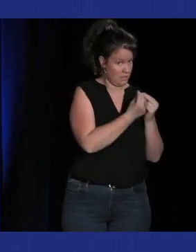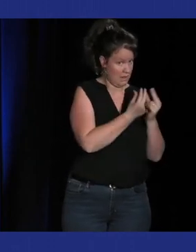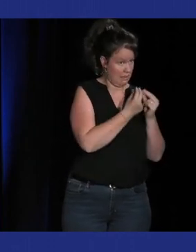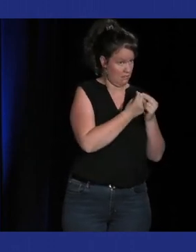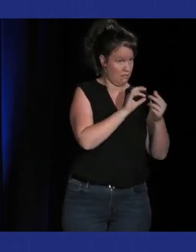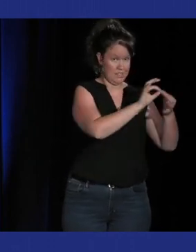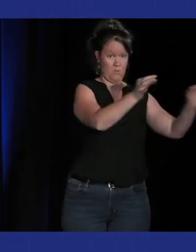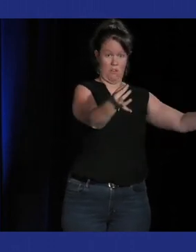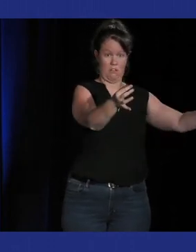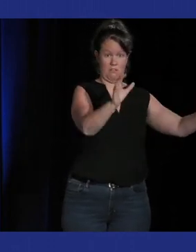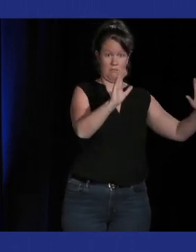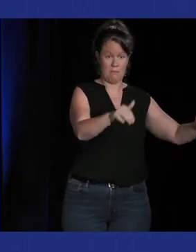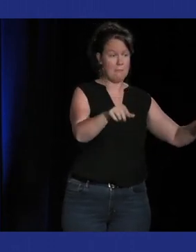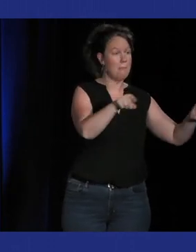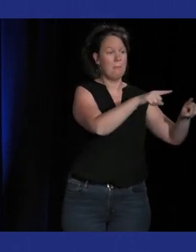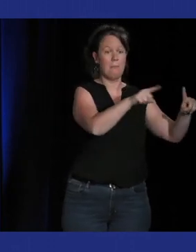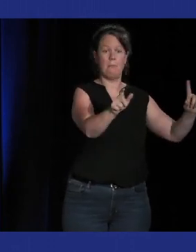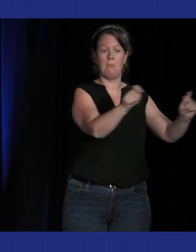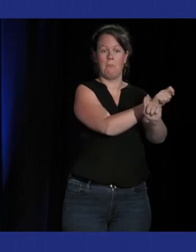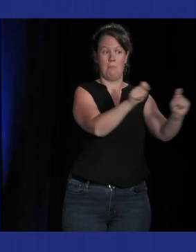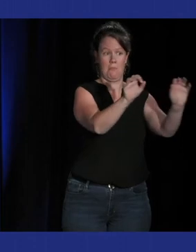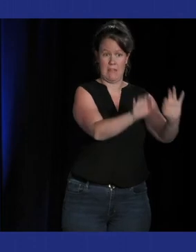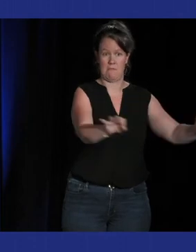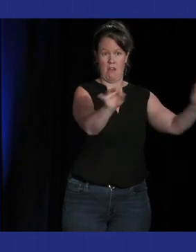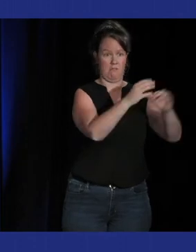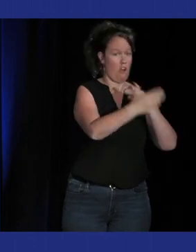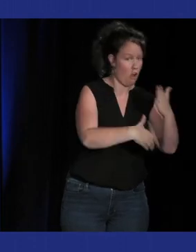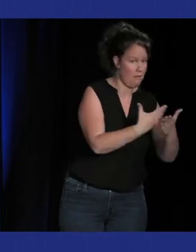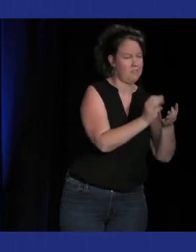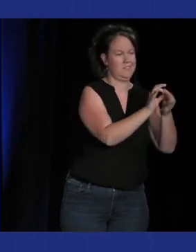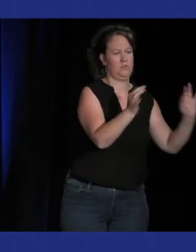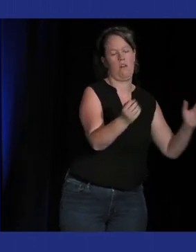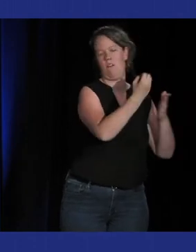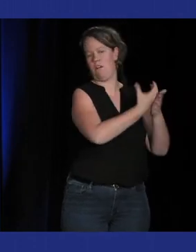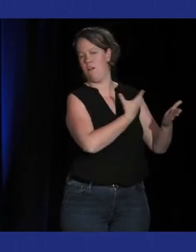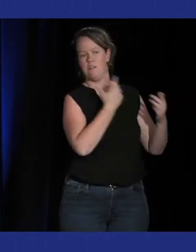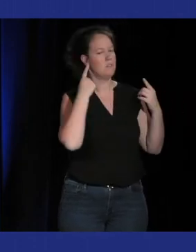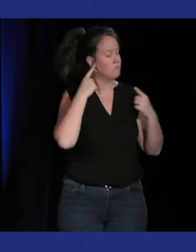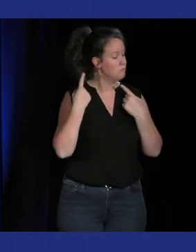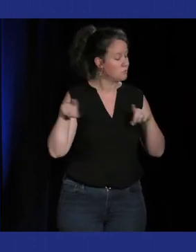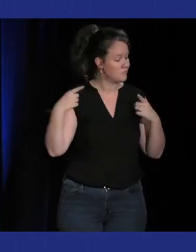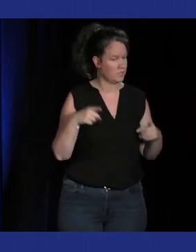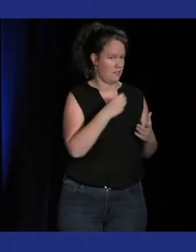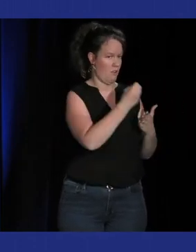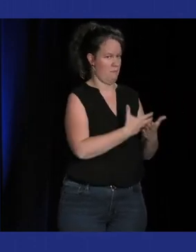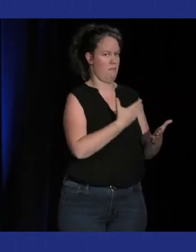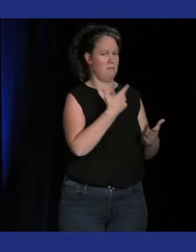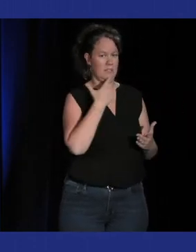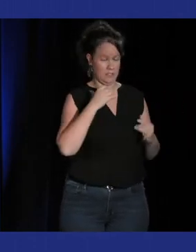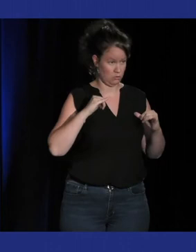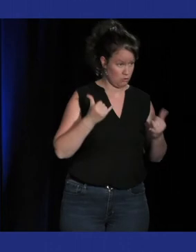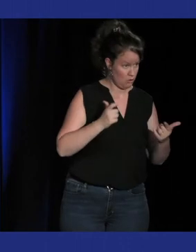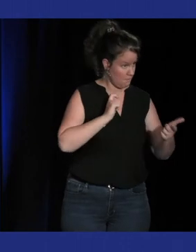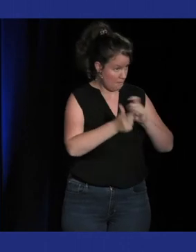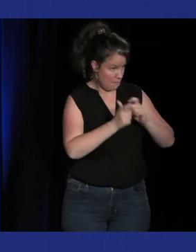moments où il y a des chansons avec des paroles c'est le gameplay et la coordination entre le gameplay et la bande son